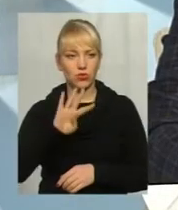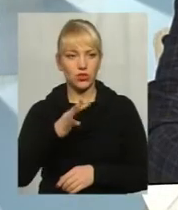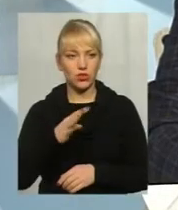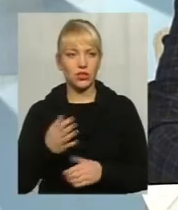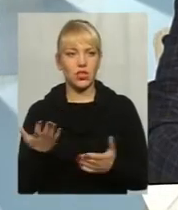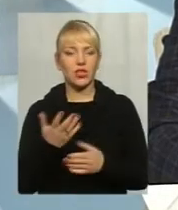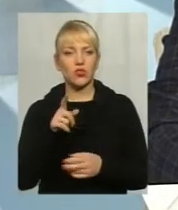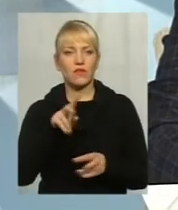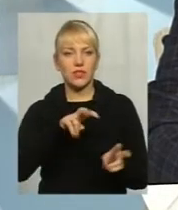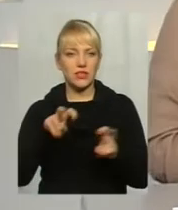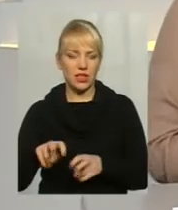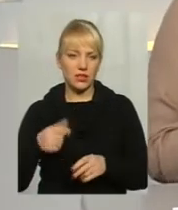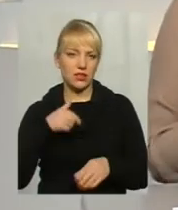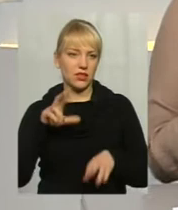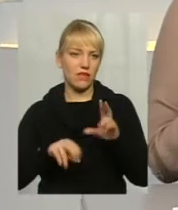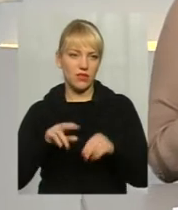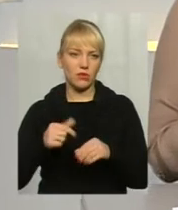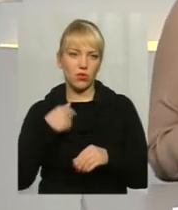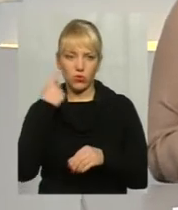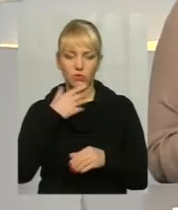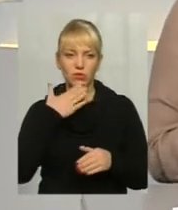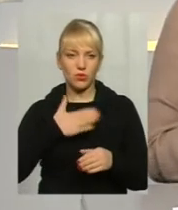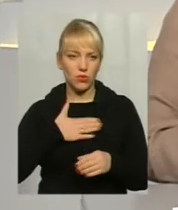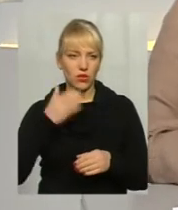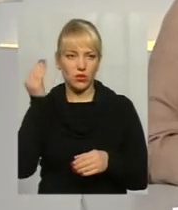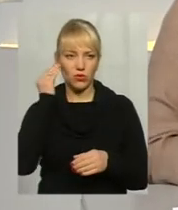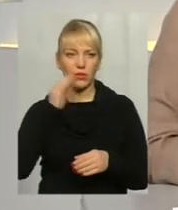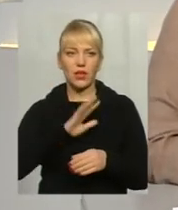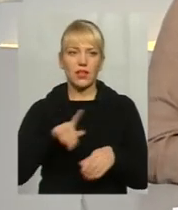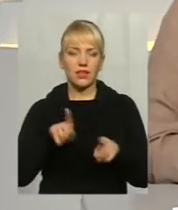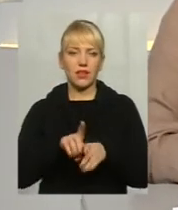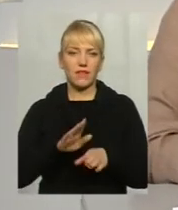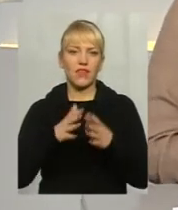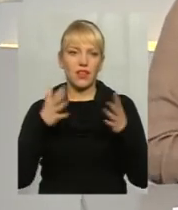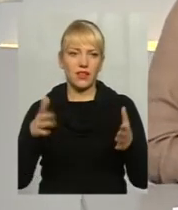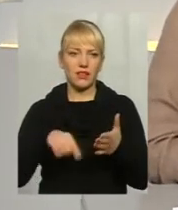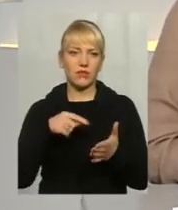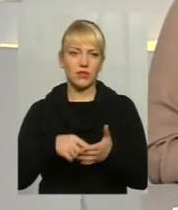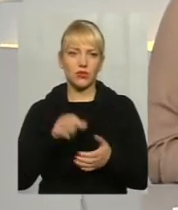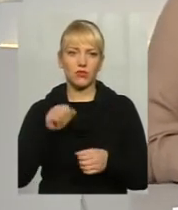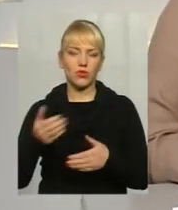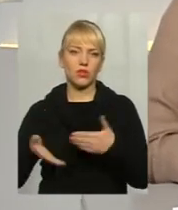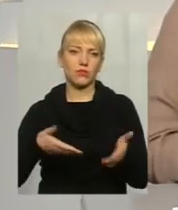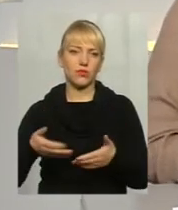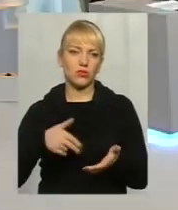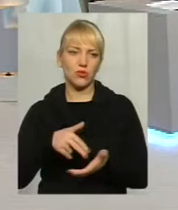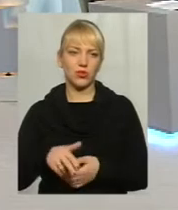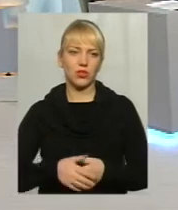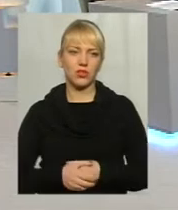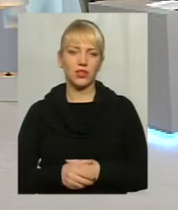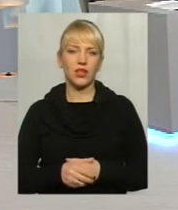сядете? Я взагалі вважаю, що в нас, особисто моя думка, не таке велике місто, можна деякі маршрути долати пішки. Пасажири,